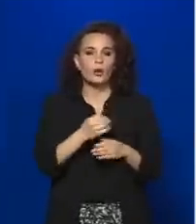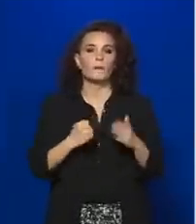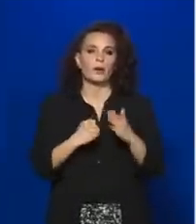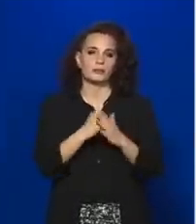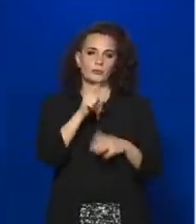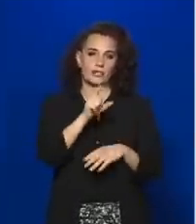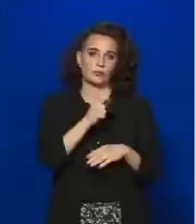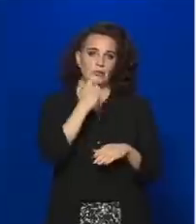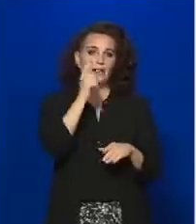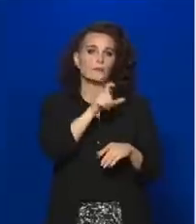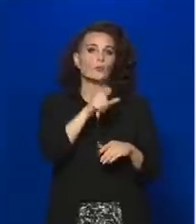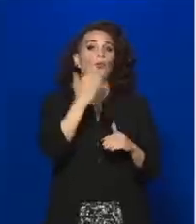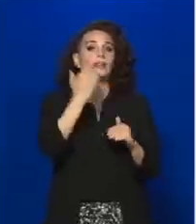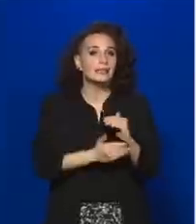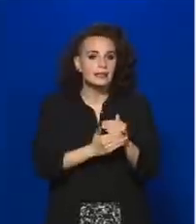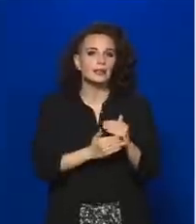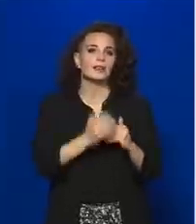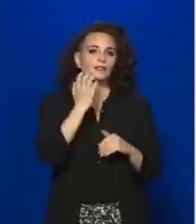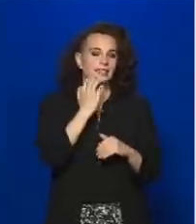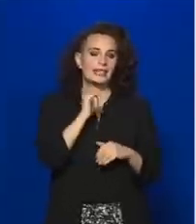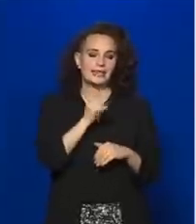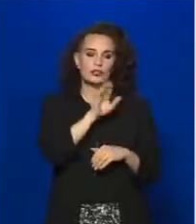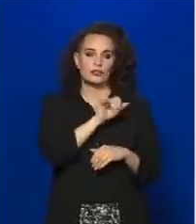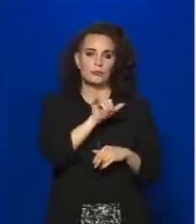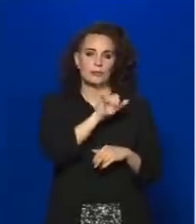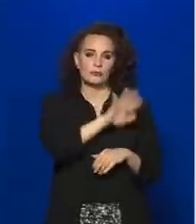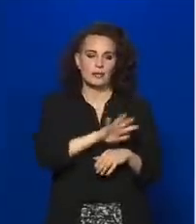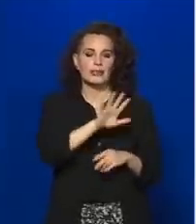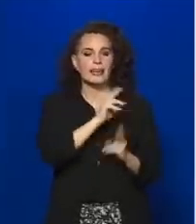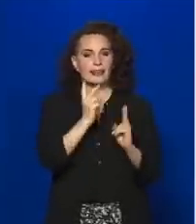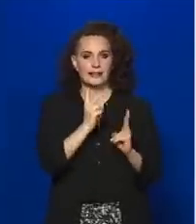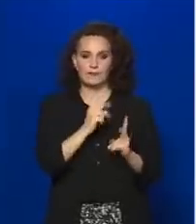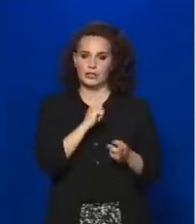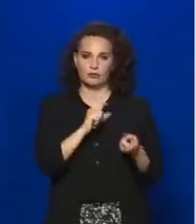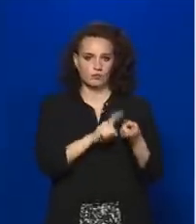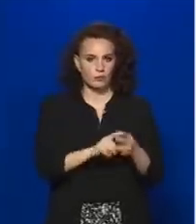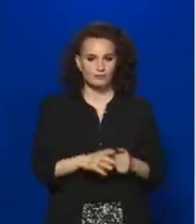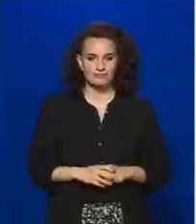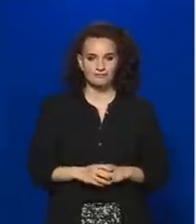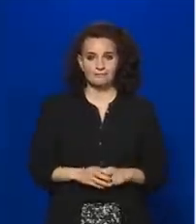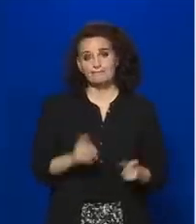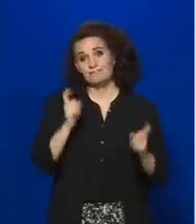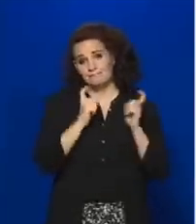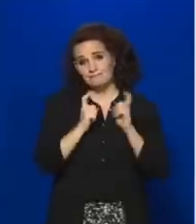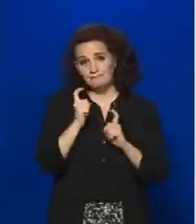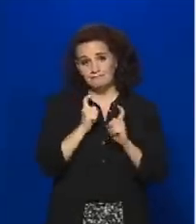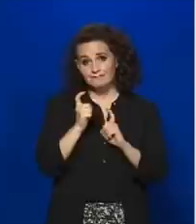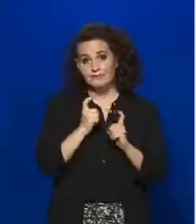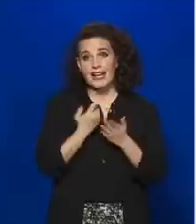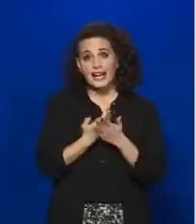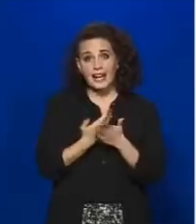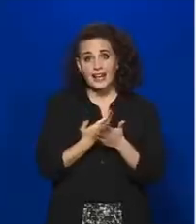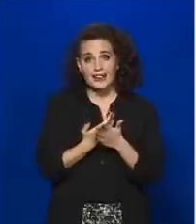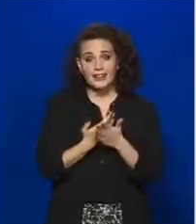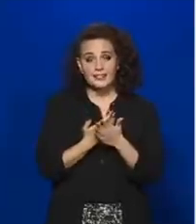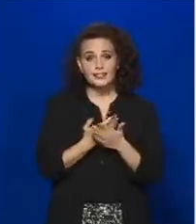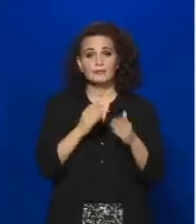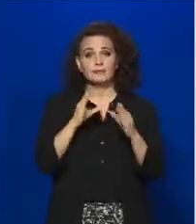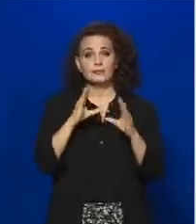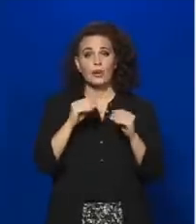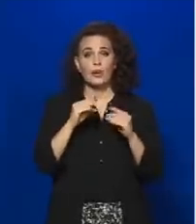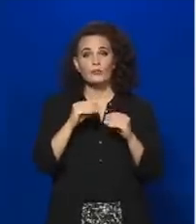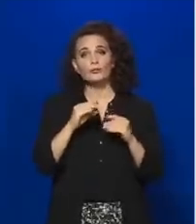200 főig vidéken és Pest megyében érvényesek, úgyhogy reméljük, hogy ez a sokak szerint egyik legszebb